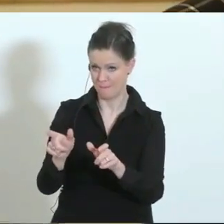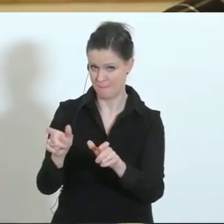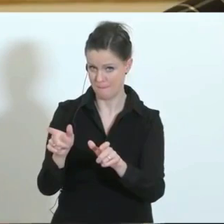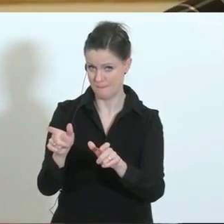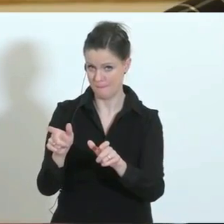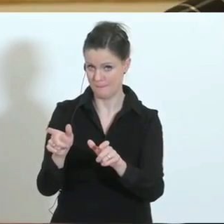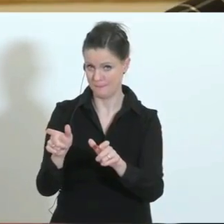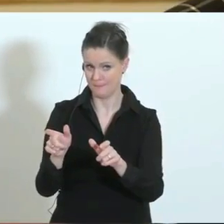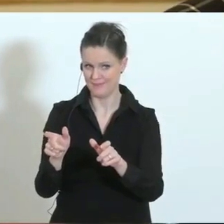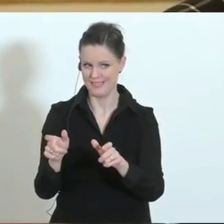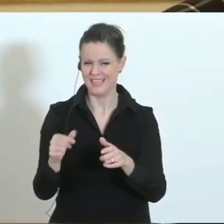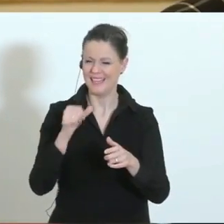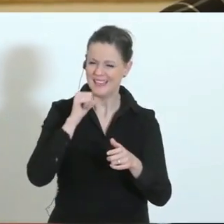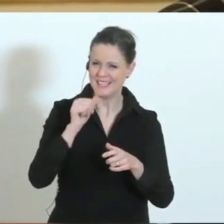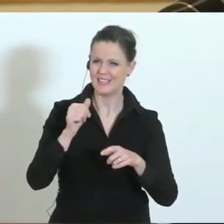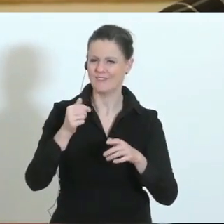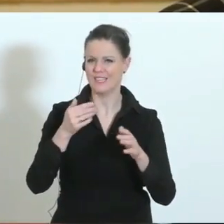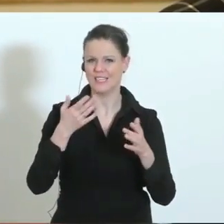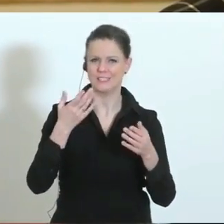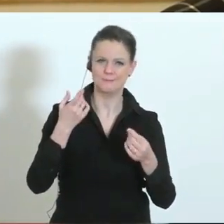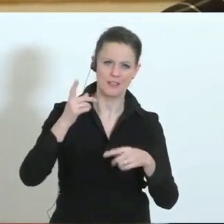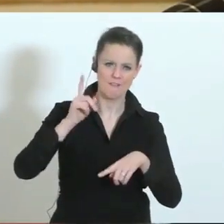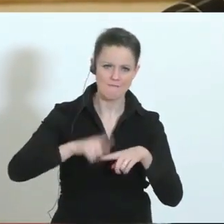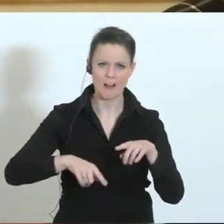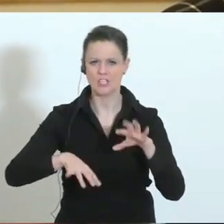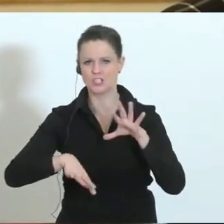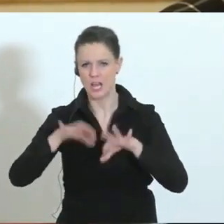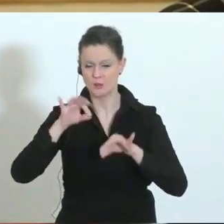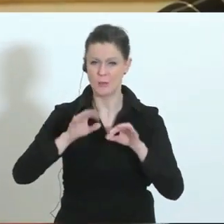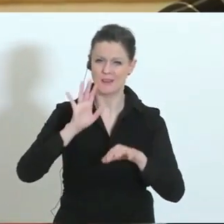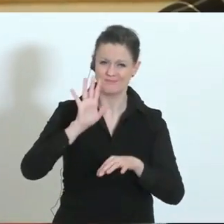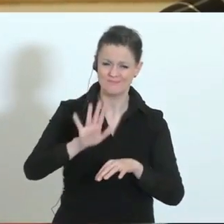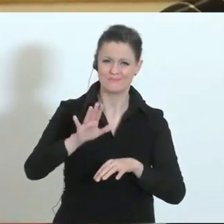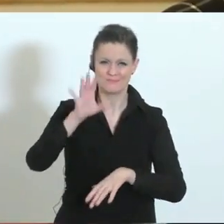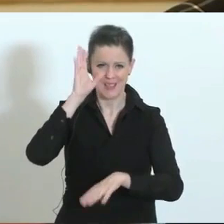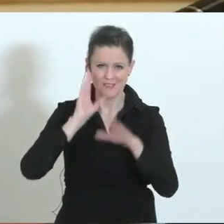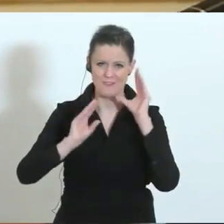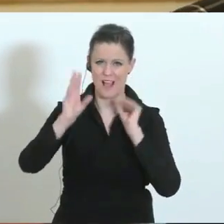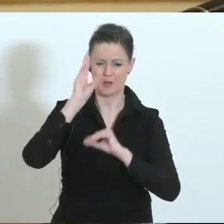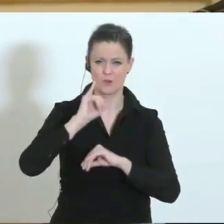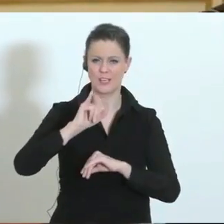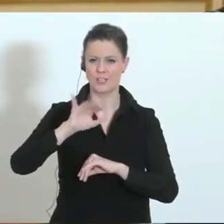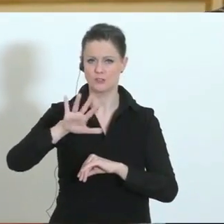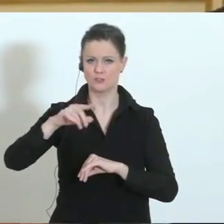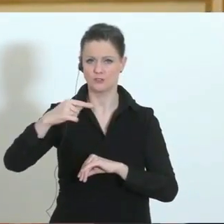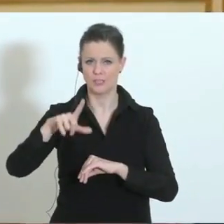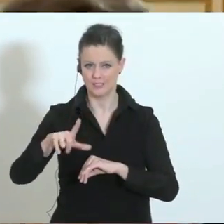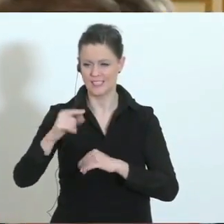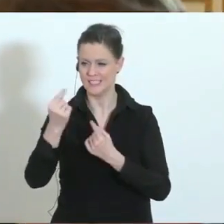ohne Fehleranalyse, aber welche Erfahrungen kann man aus der Situation in Ischle mitnehmen,